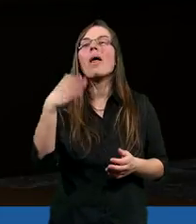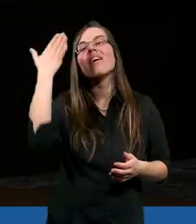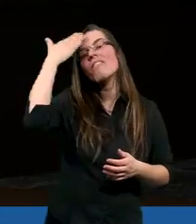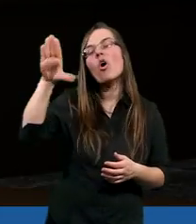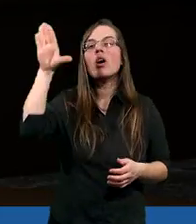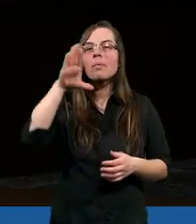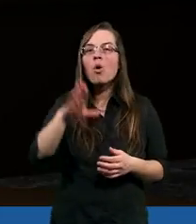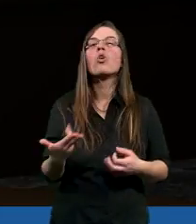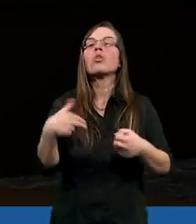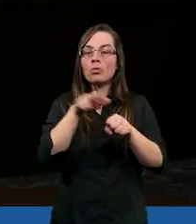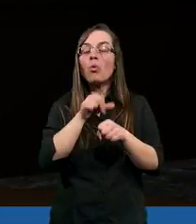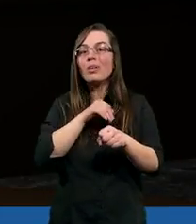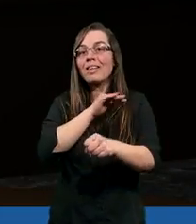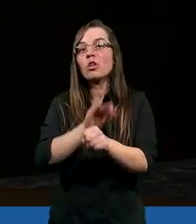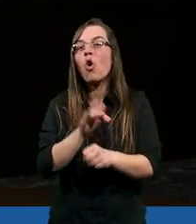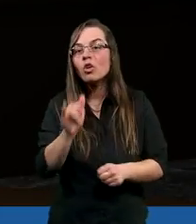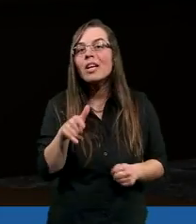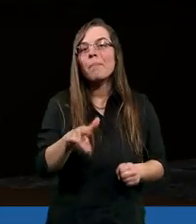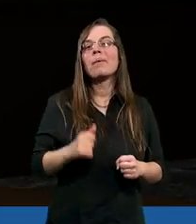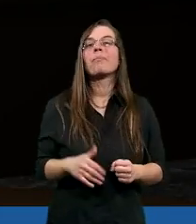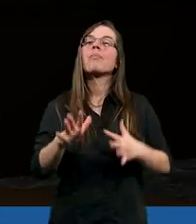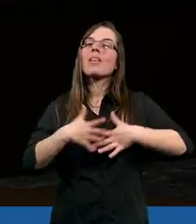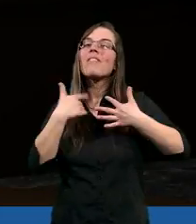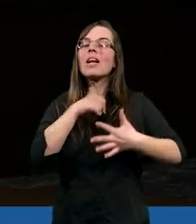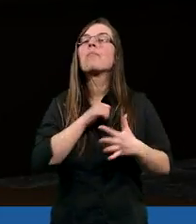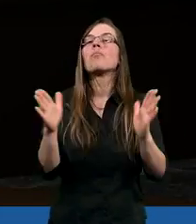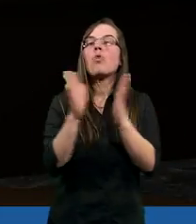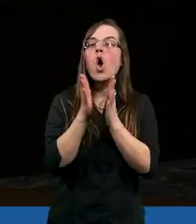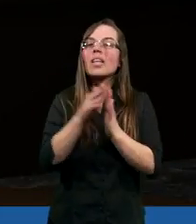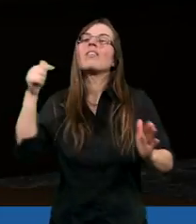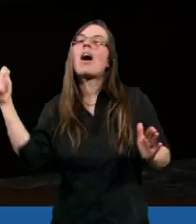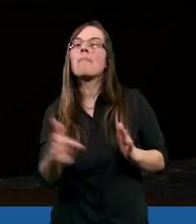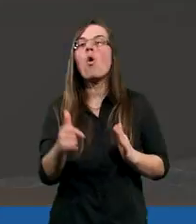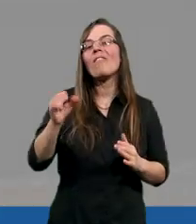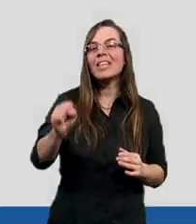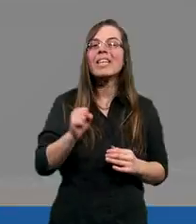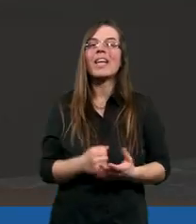woli Bożej, z którą się godzimy i wydaje mi się, że modlitwa powinna